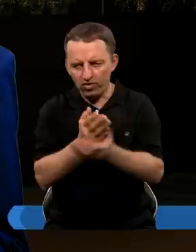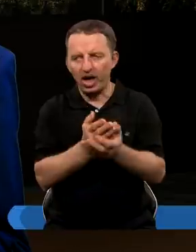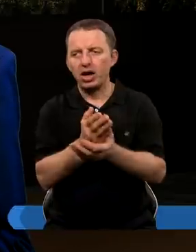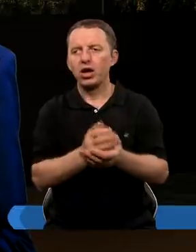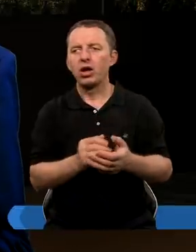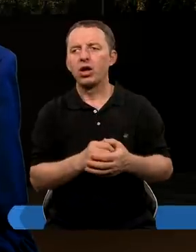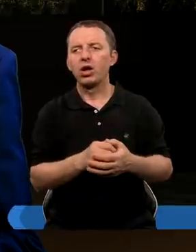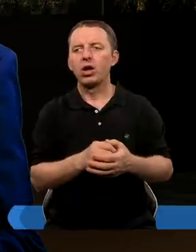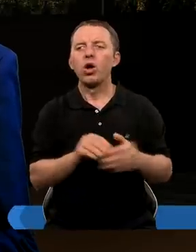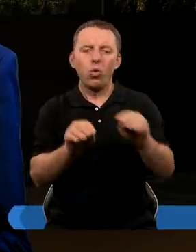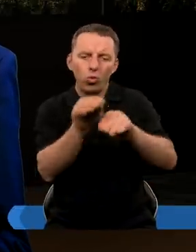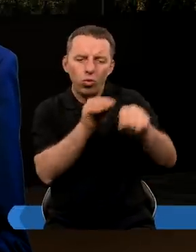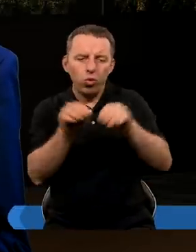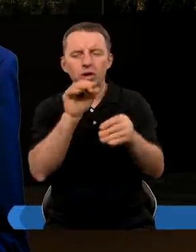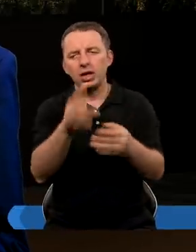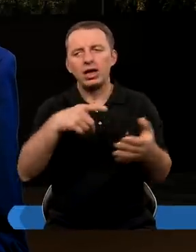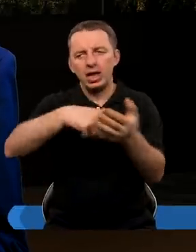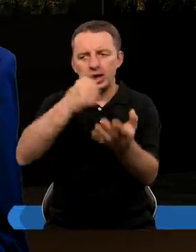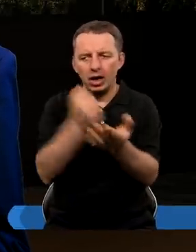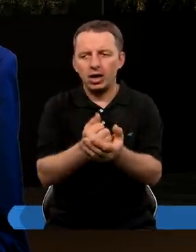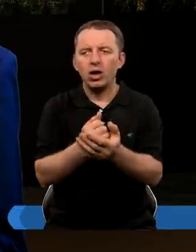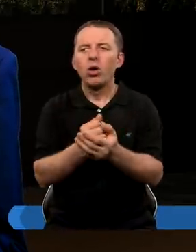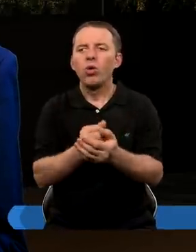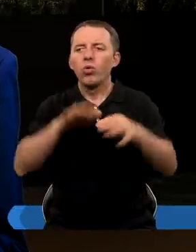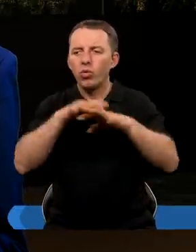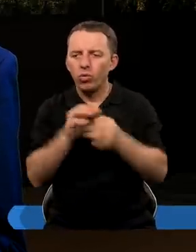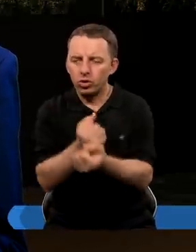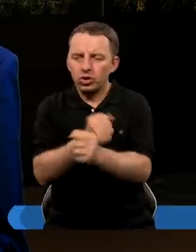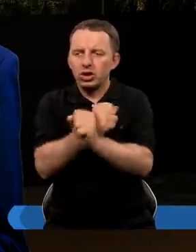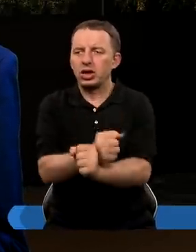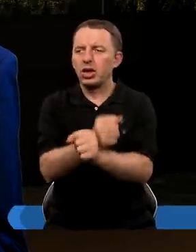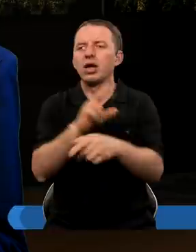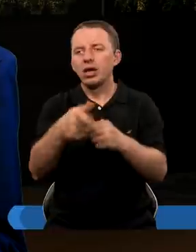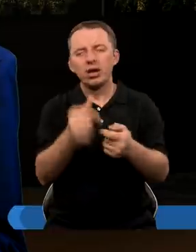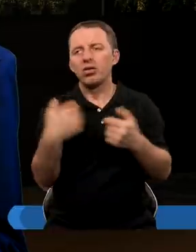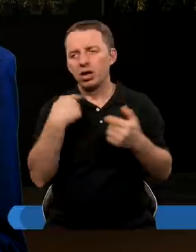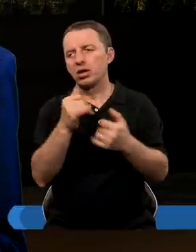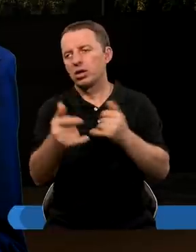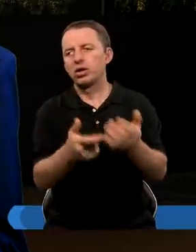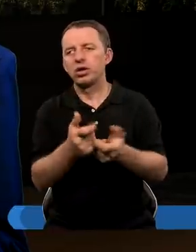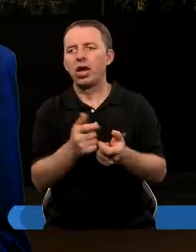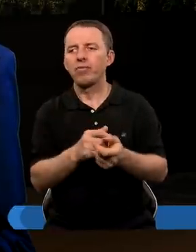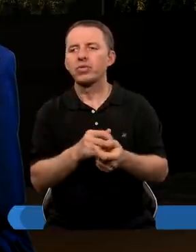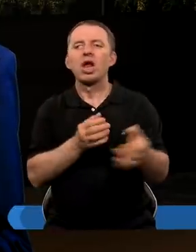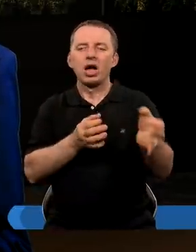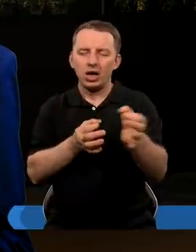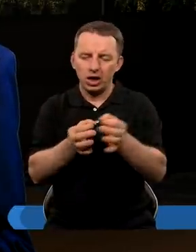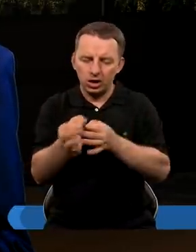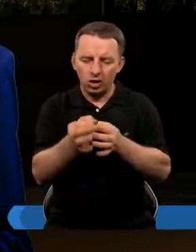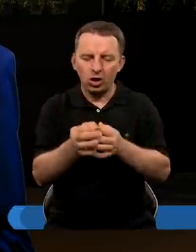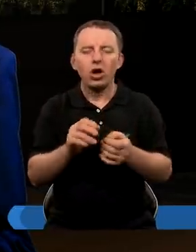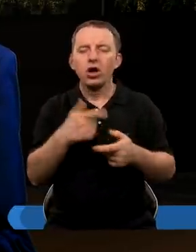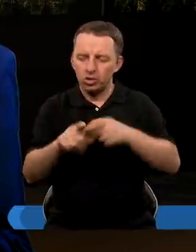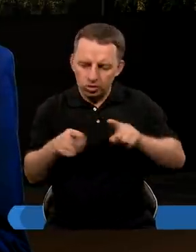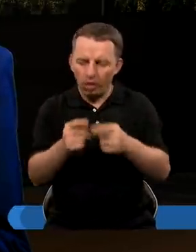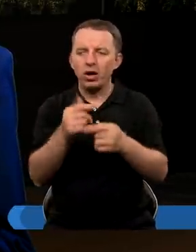i ułożą taki dekret, aby usidlić go w jego codziennych praktykach religijnych. Historia toczy